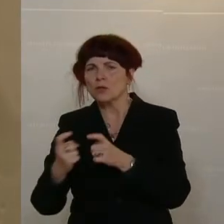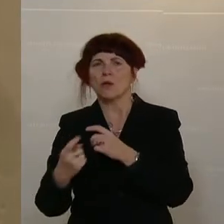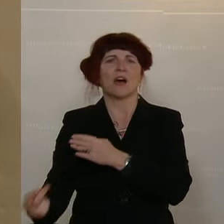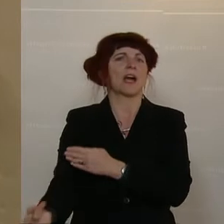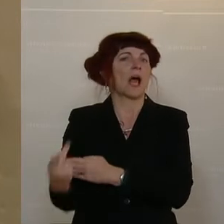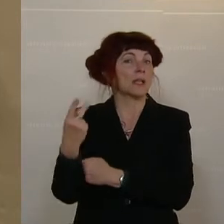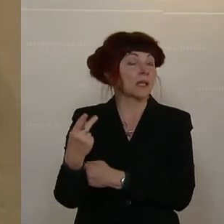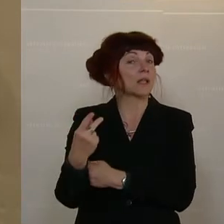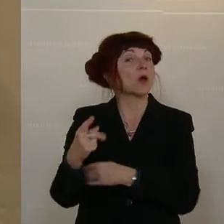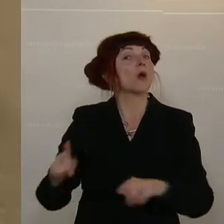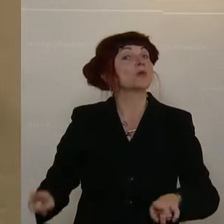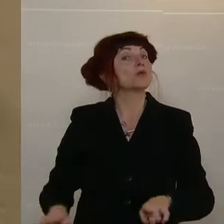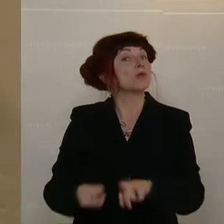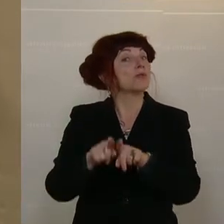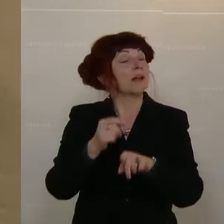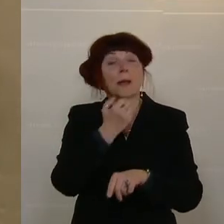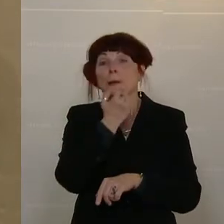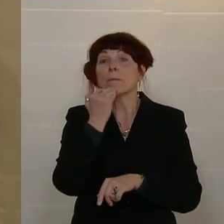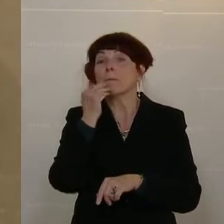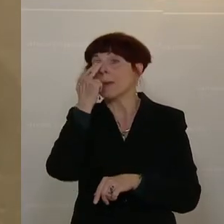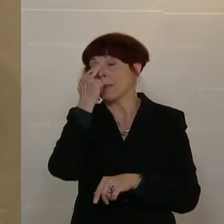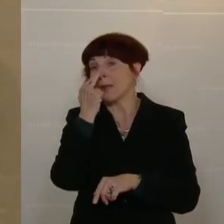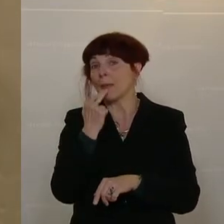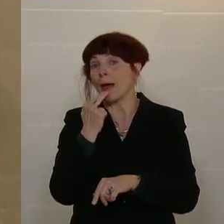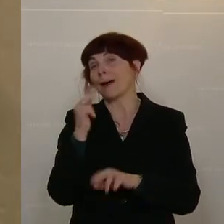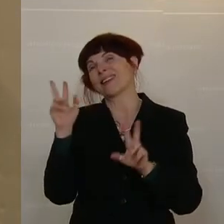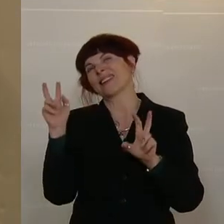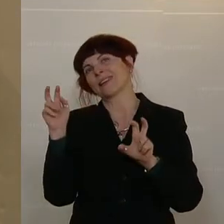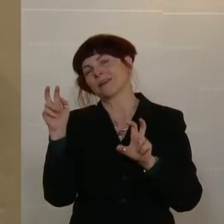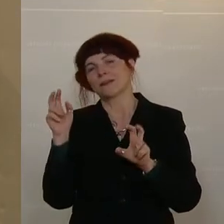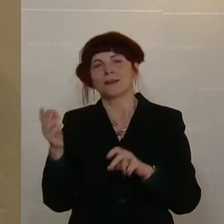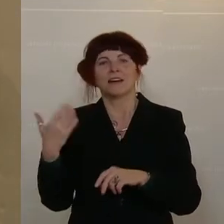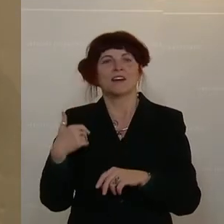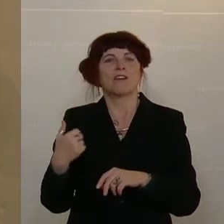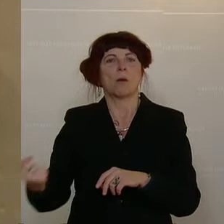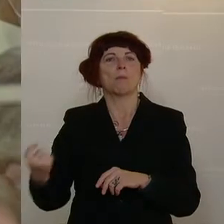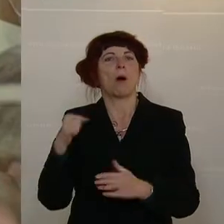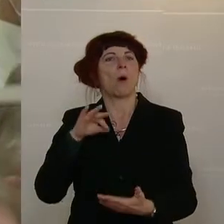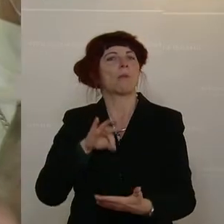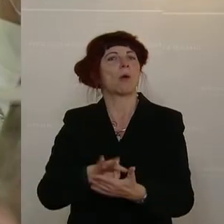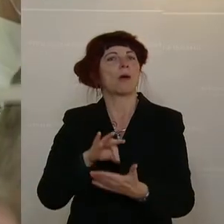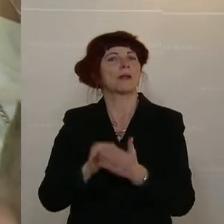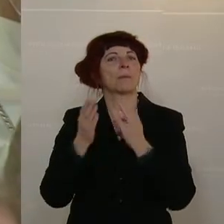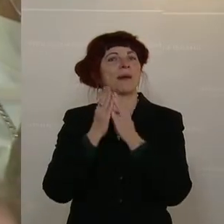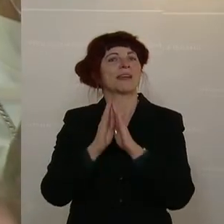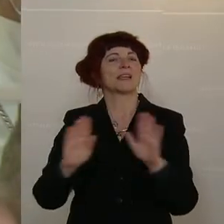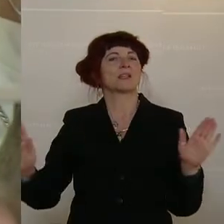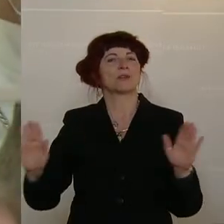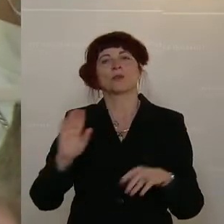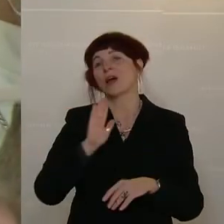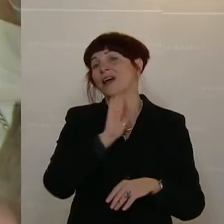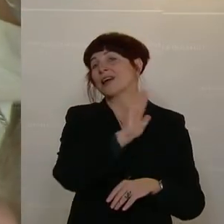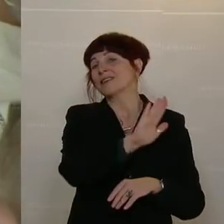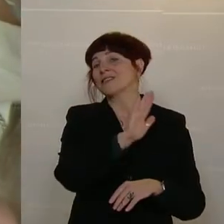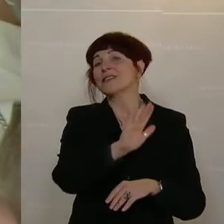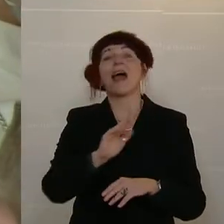dann zufälligerweise um Mitternacht, sage ich jetzt überspitzt formuliert, eine PowerPoint-Präsentation für seine Kandidatur